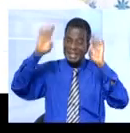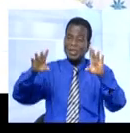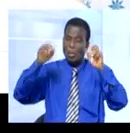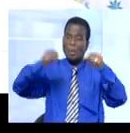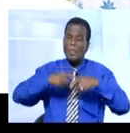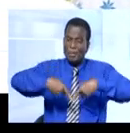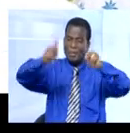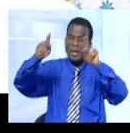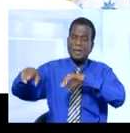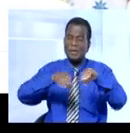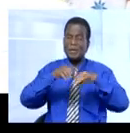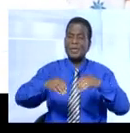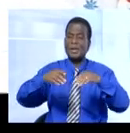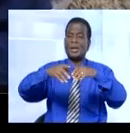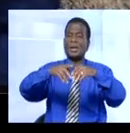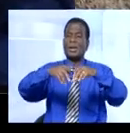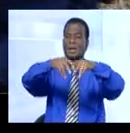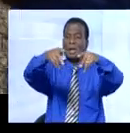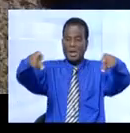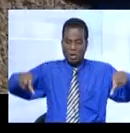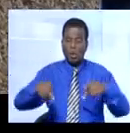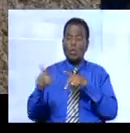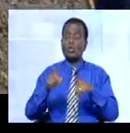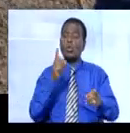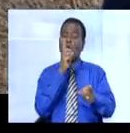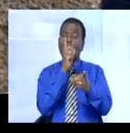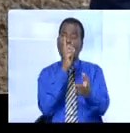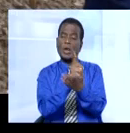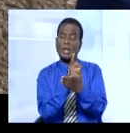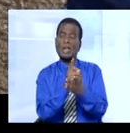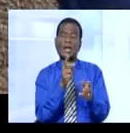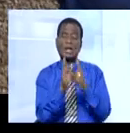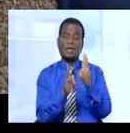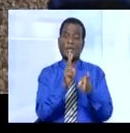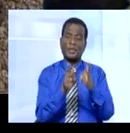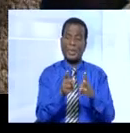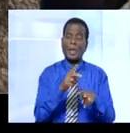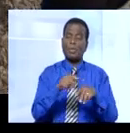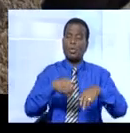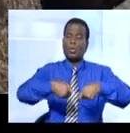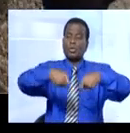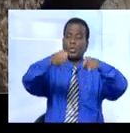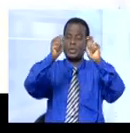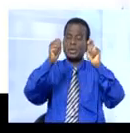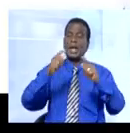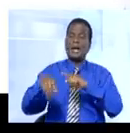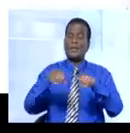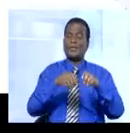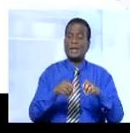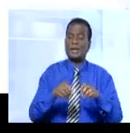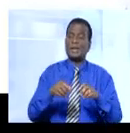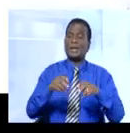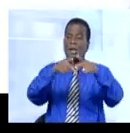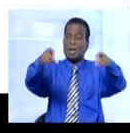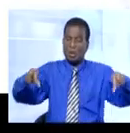de faire un parking fermé mais on vous autorise de faire un parking ouvert ce que nous avons respecté